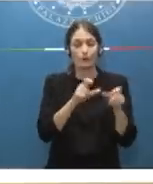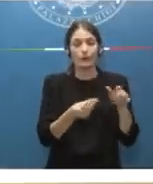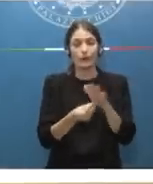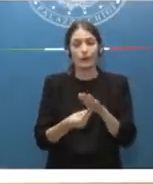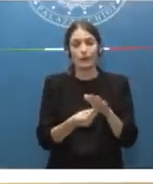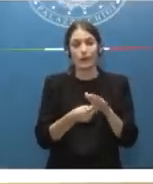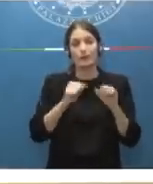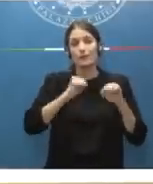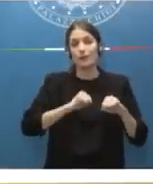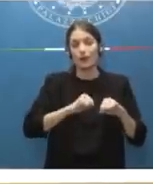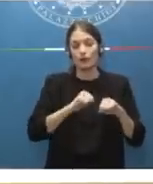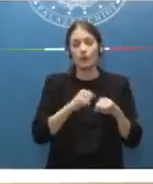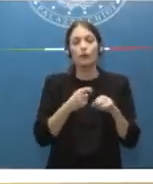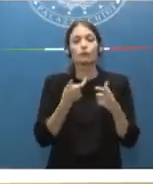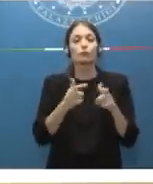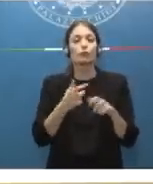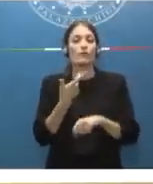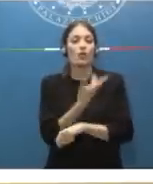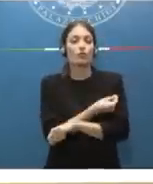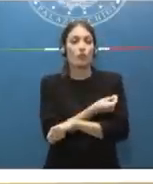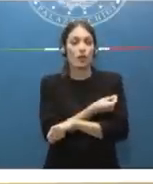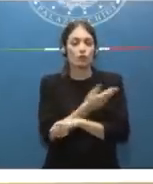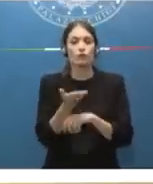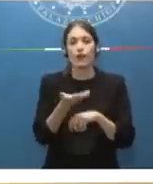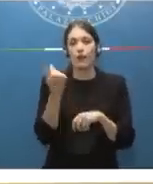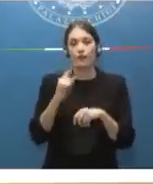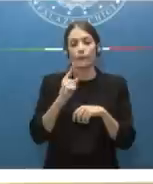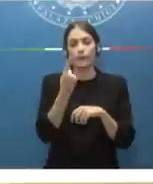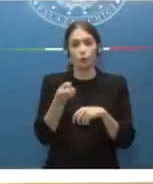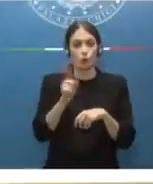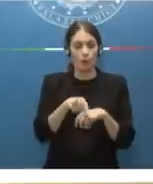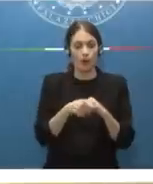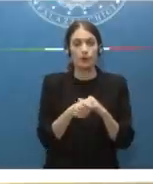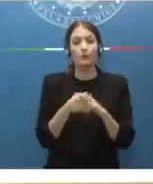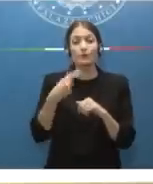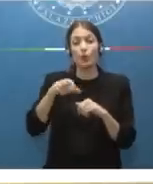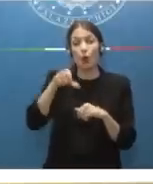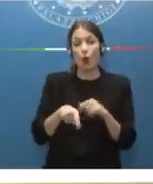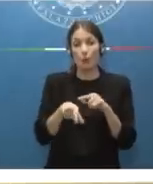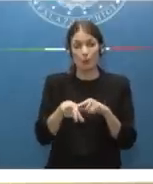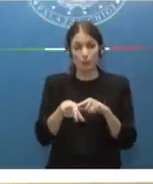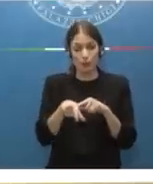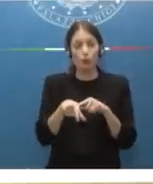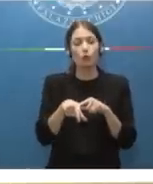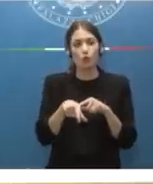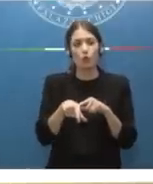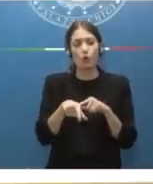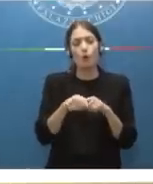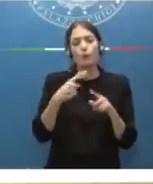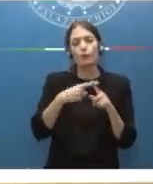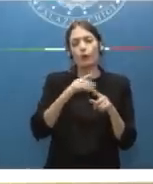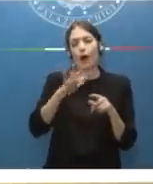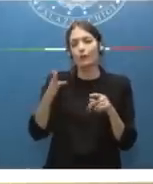rispetto alla vaccinazione. Come ci ha già detto dal Primo Ministro, questo obbligo per altre categorie professionali